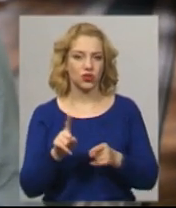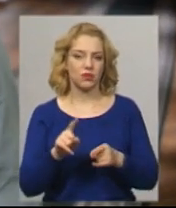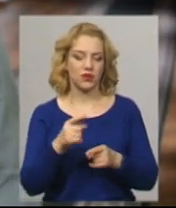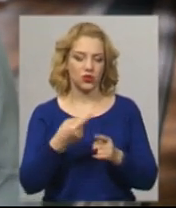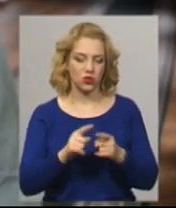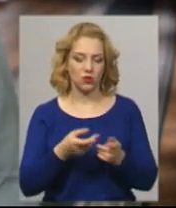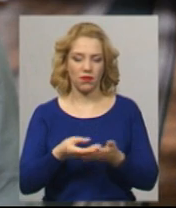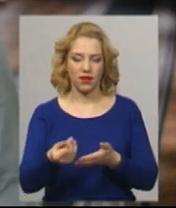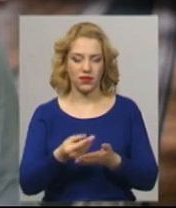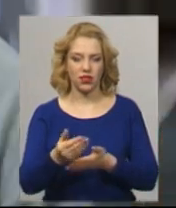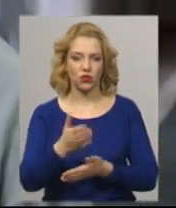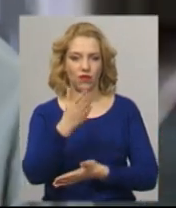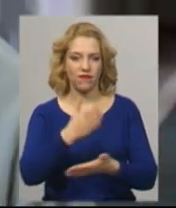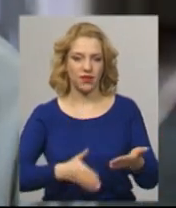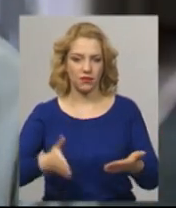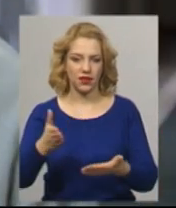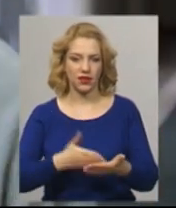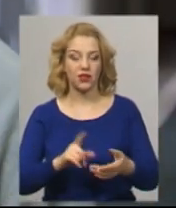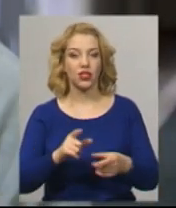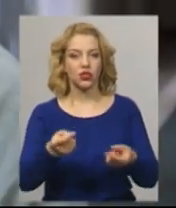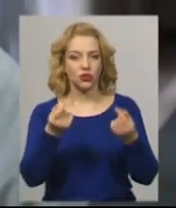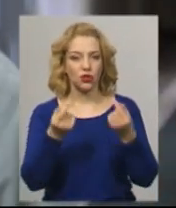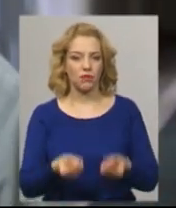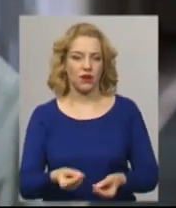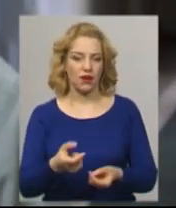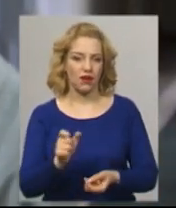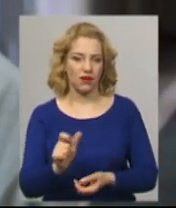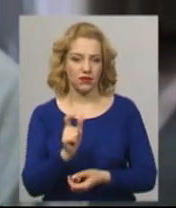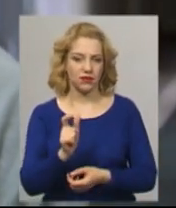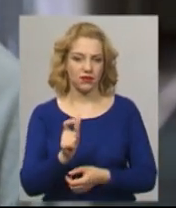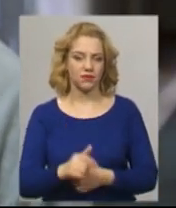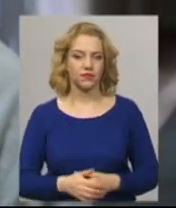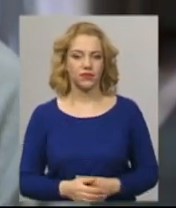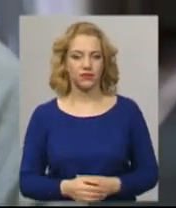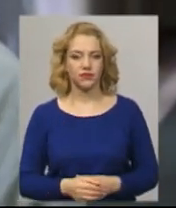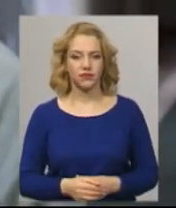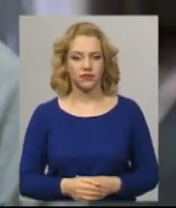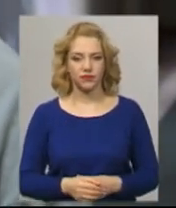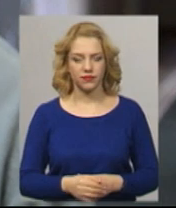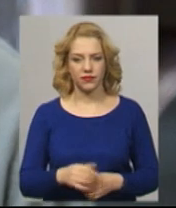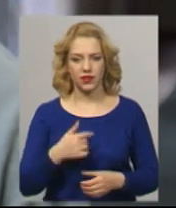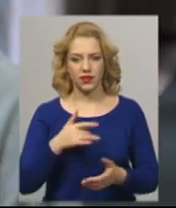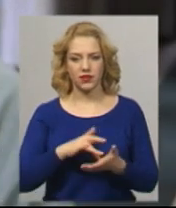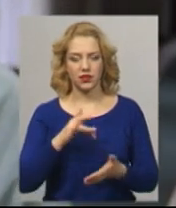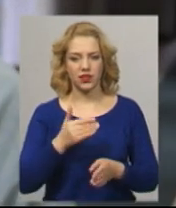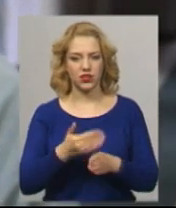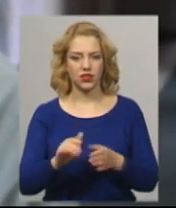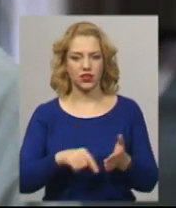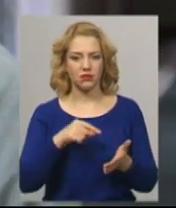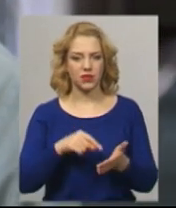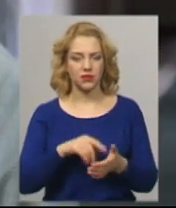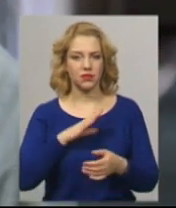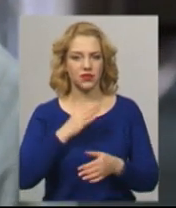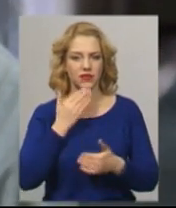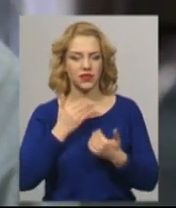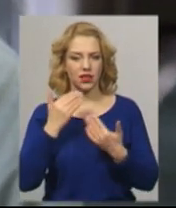знизити також ціну на газ. Зверталися до мене мешканці мого мікрорайону, мого округу, центральної частини міста, зверталися